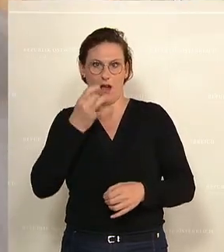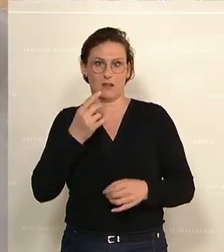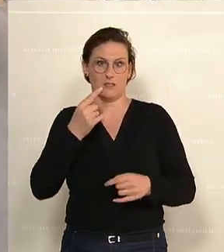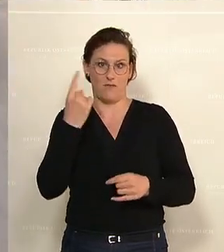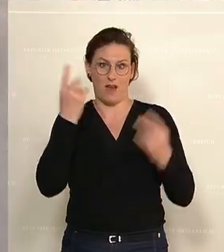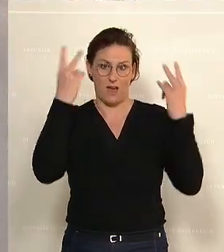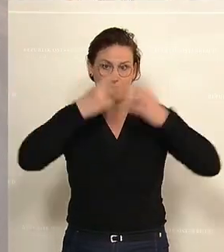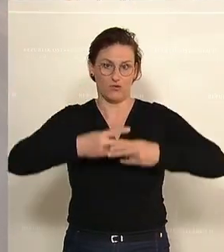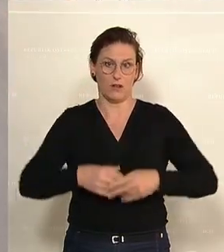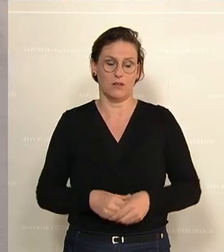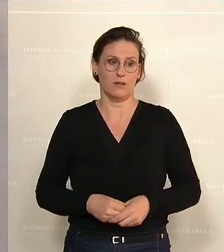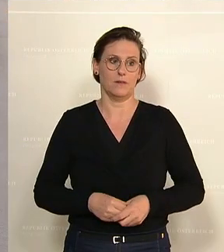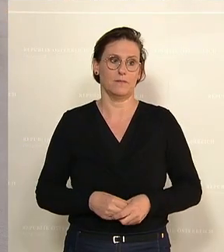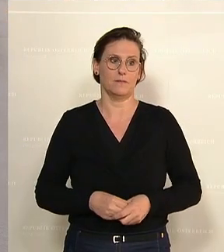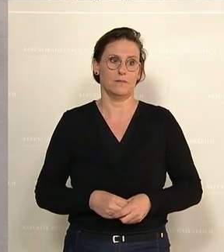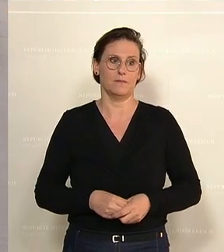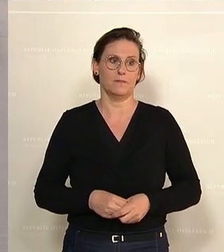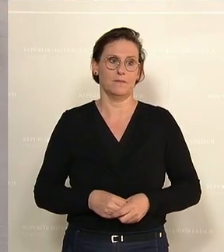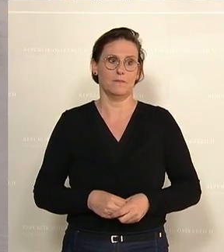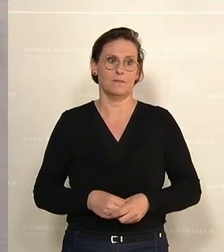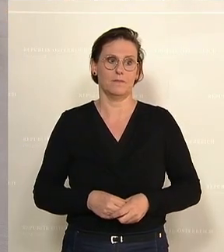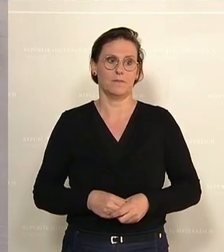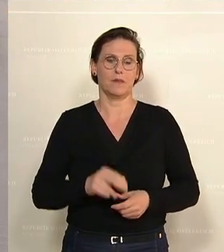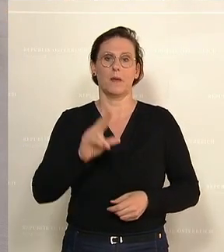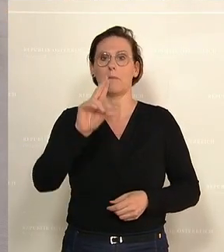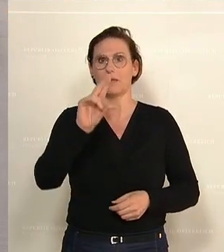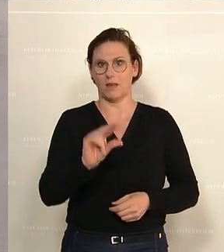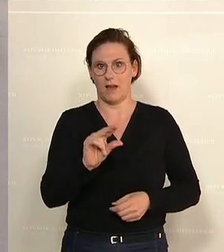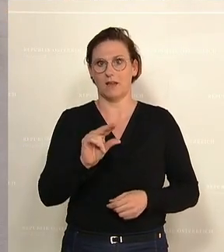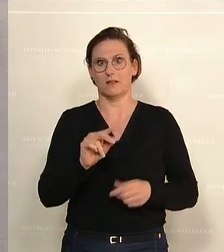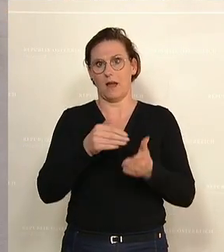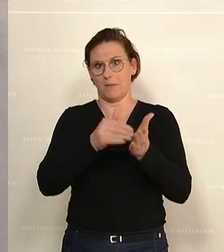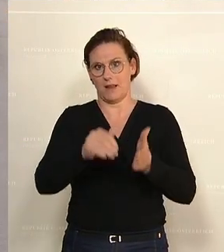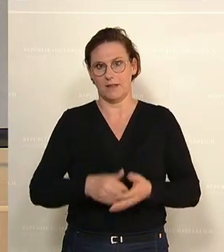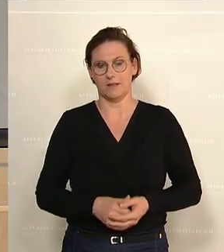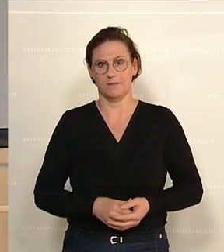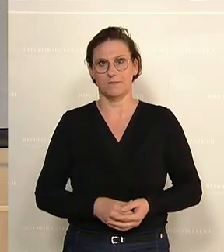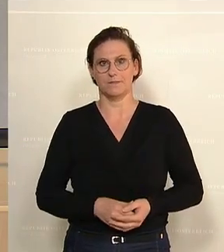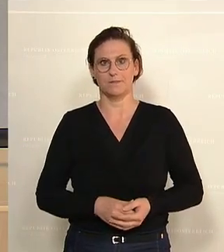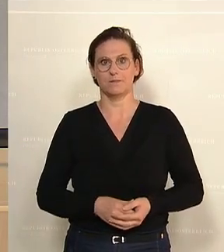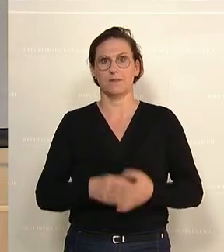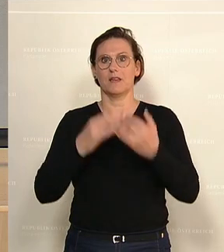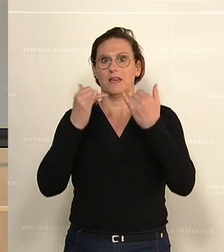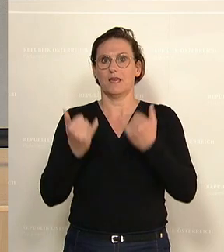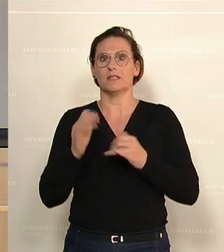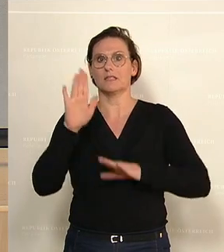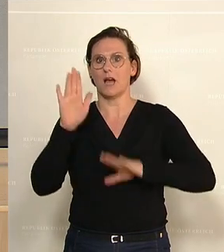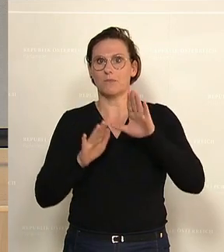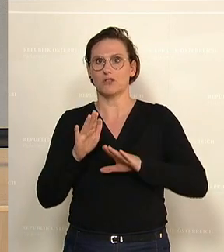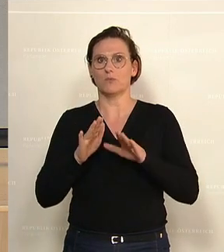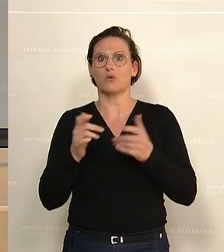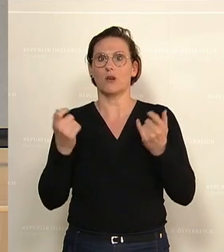Entschließungsantrag? Das ist die Minderheit, abgelehnt. Wir kommen zur Abstimmung über den